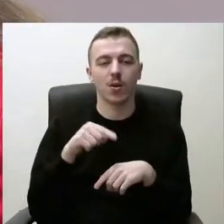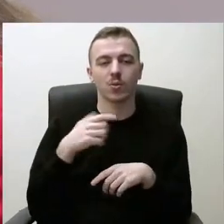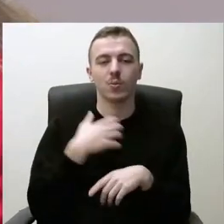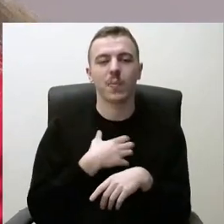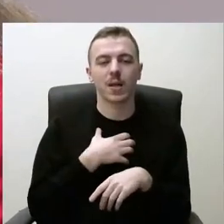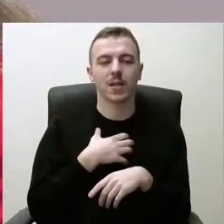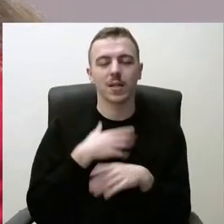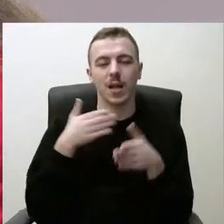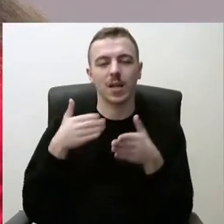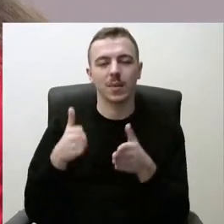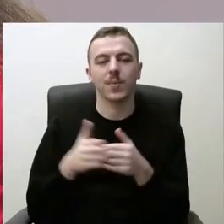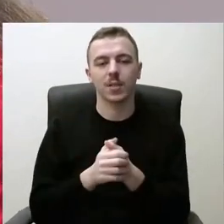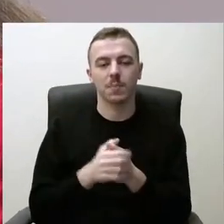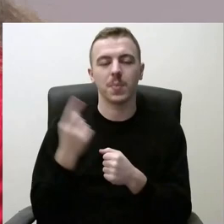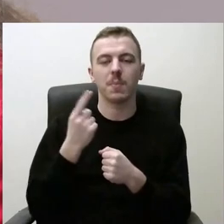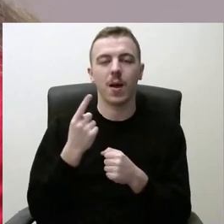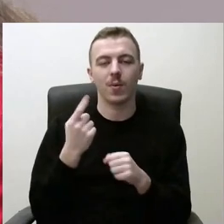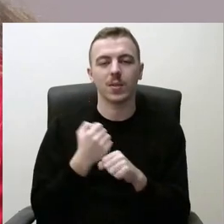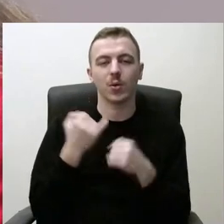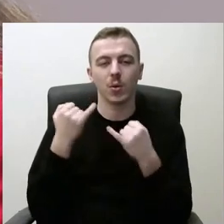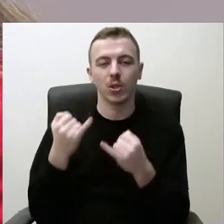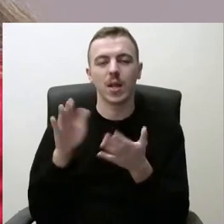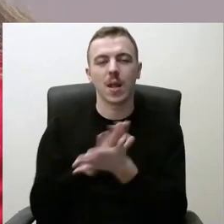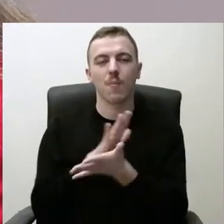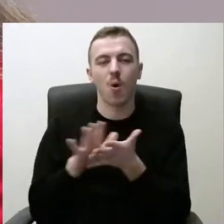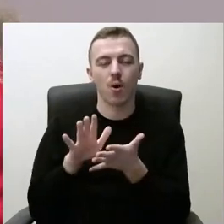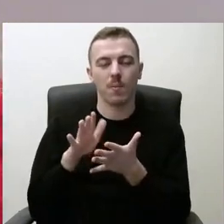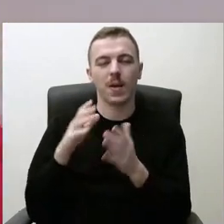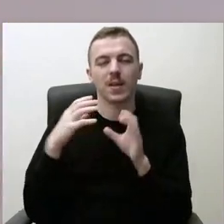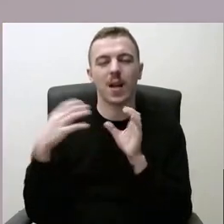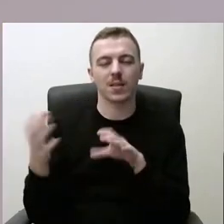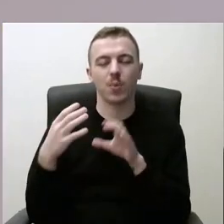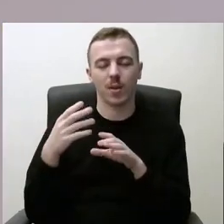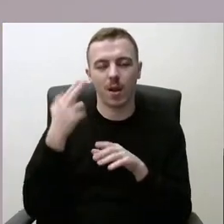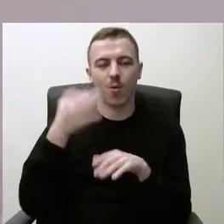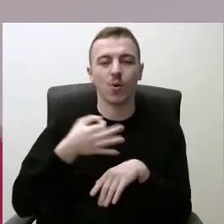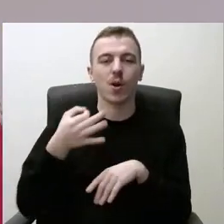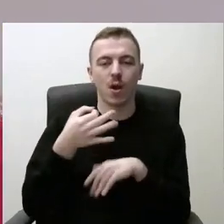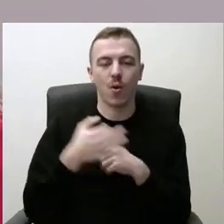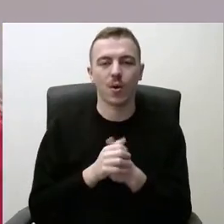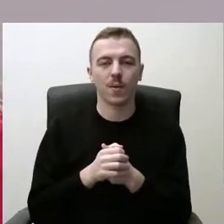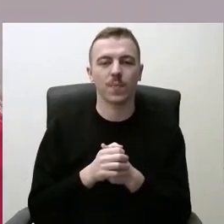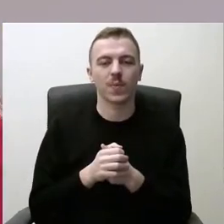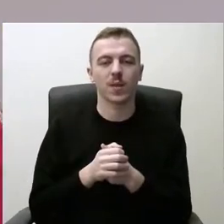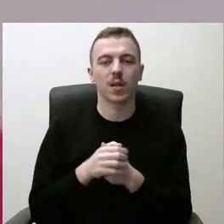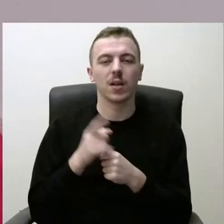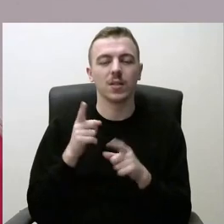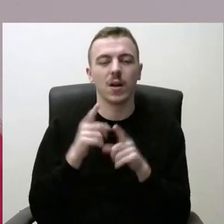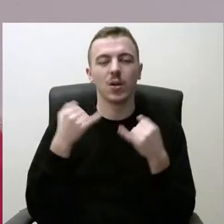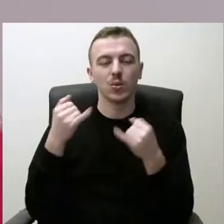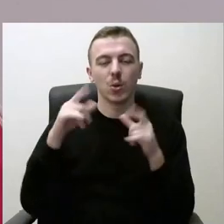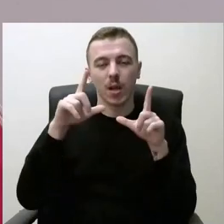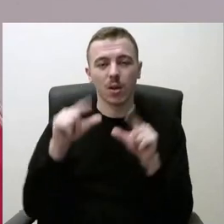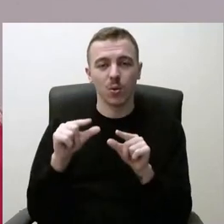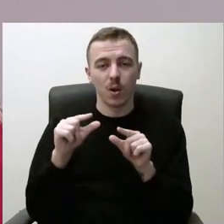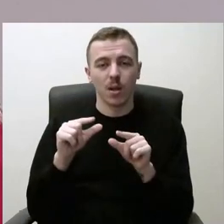kriptim, kad pirmiausiai užtikrinti nemokamą transportą Kauno rajone, tai būtų ne tik tai suteiktos nuolaidos